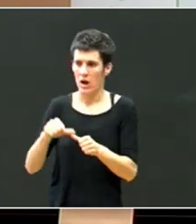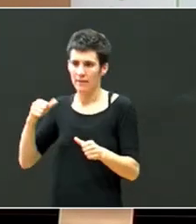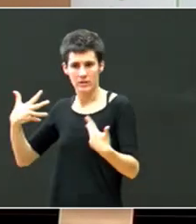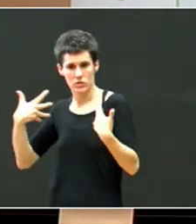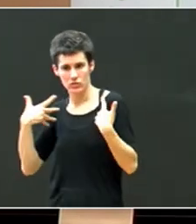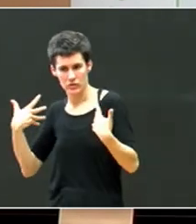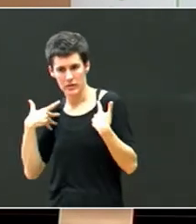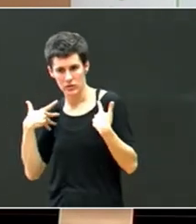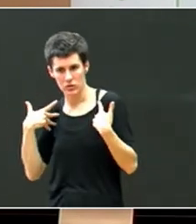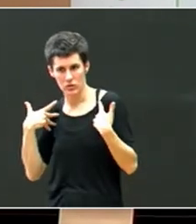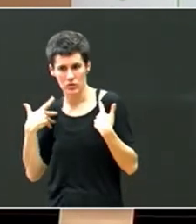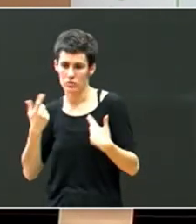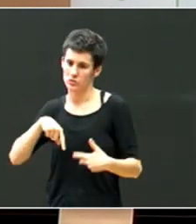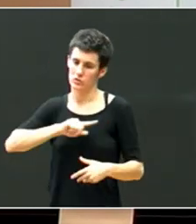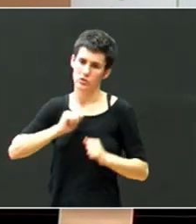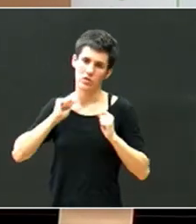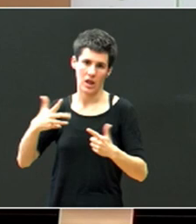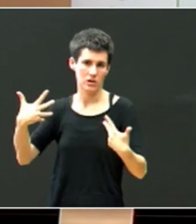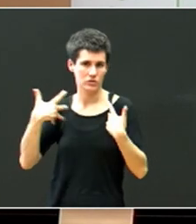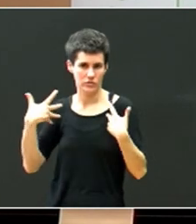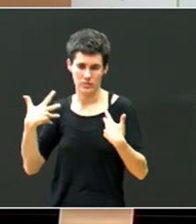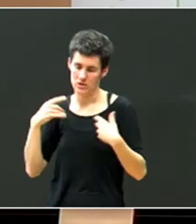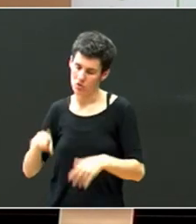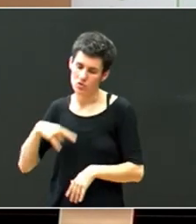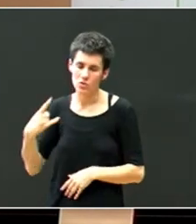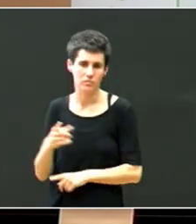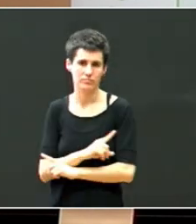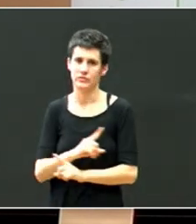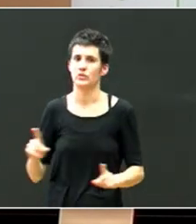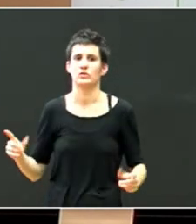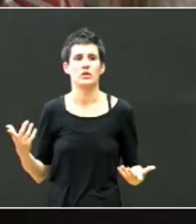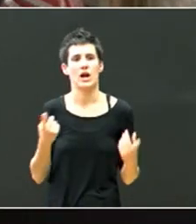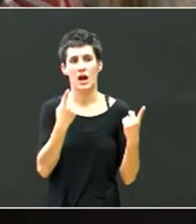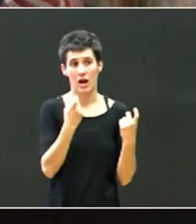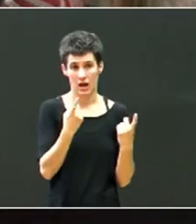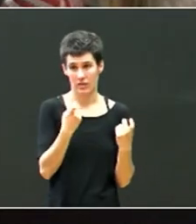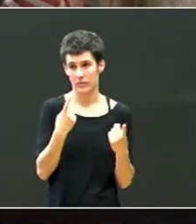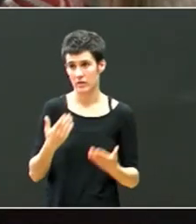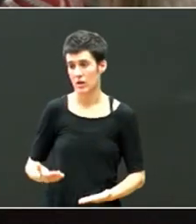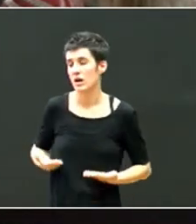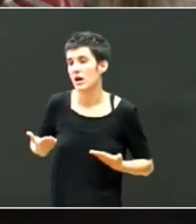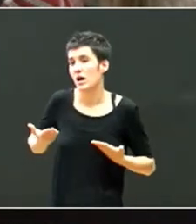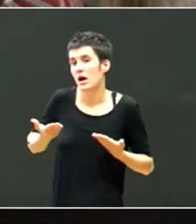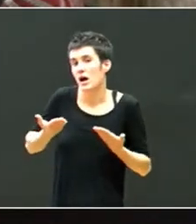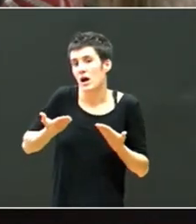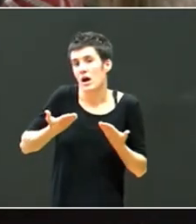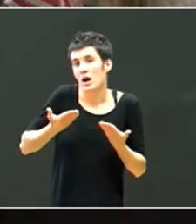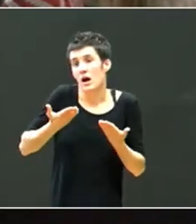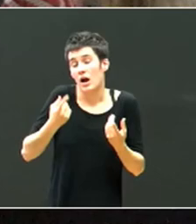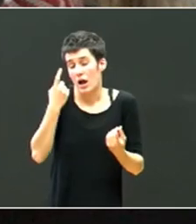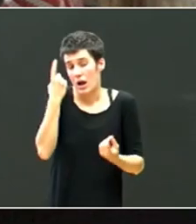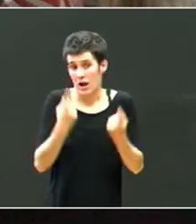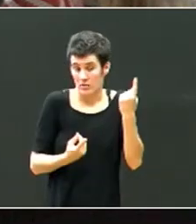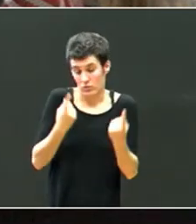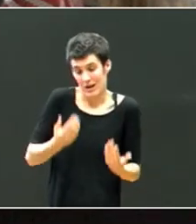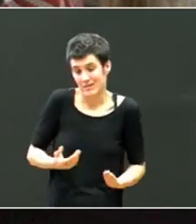gana, sufrimiento gehiago ezin dugu guk ipinior, eta laguntza batzuk behar bada, estigmatizatzaileak izan